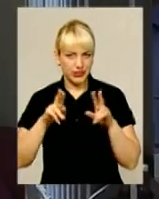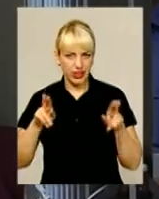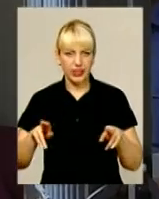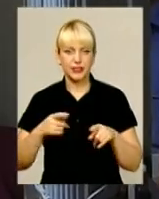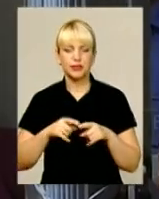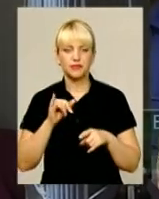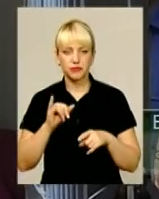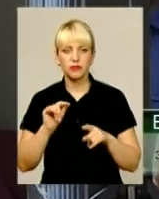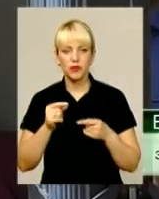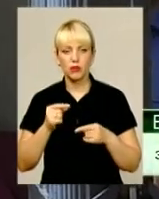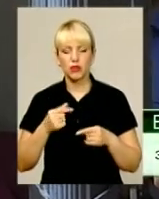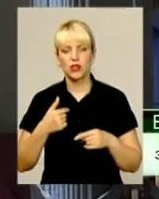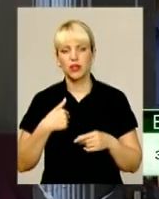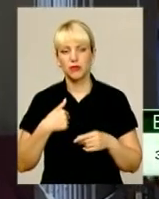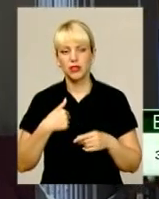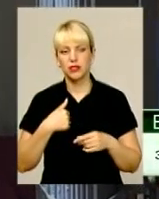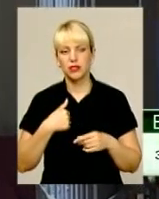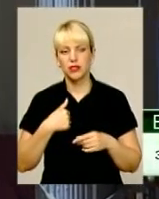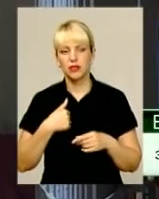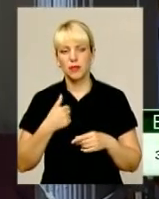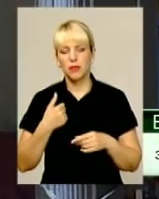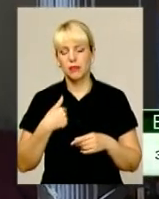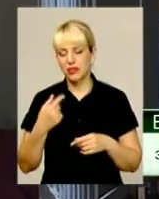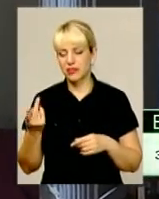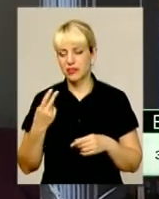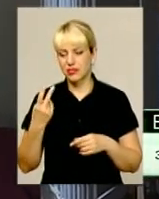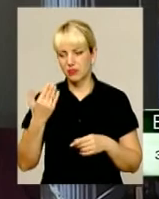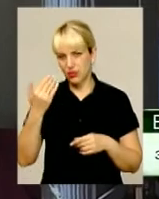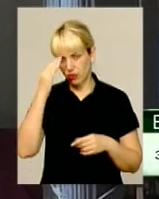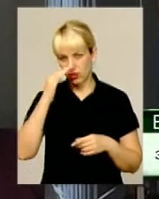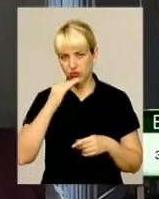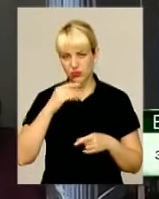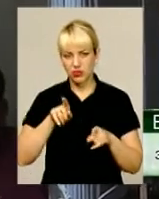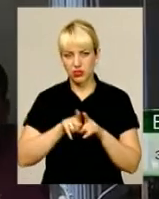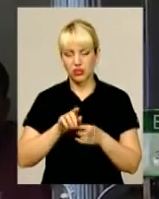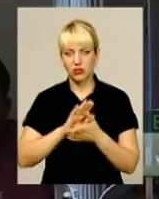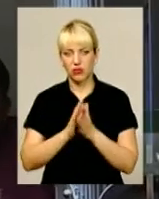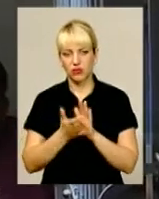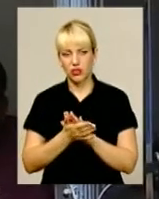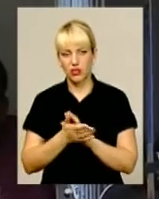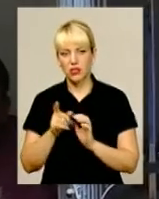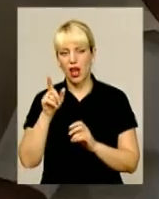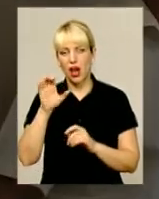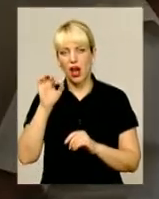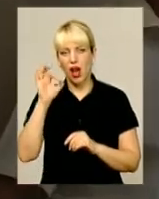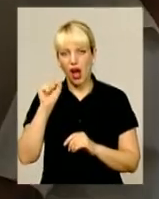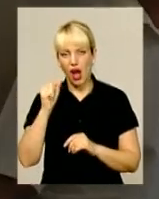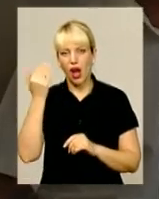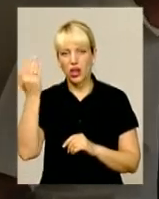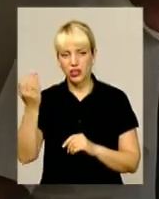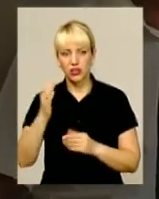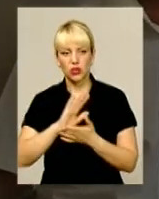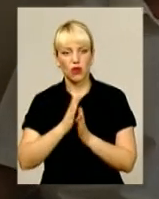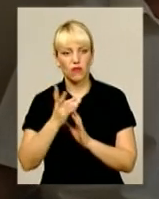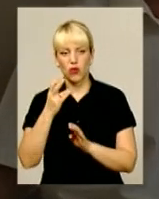Тому ми з ним, ну не з ним, а з його отцом, договорилися ось так ось. Договор вони не виконували. Нічого я йому не